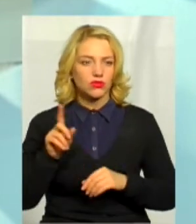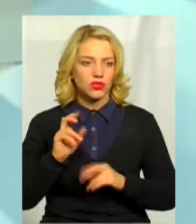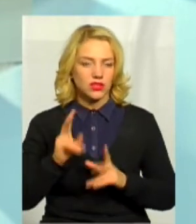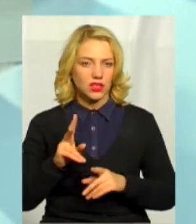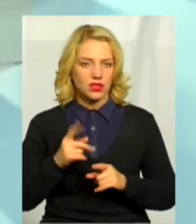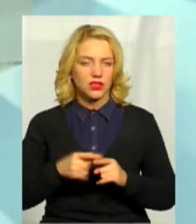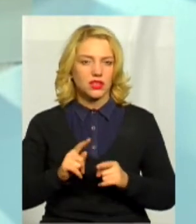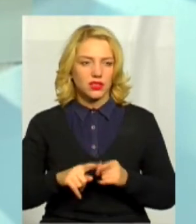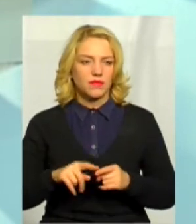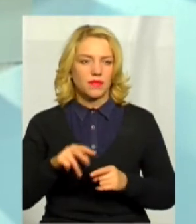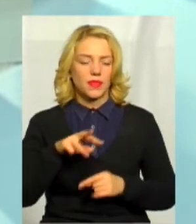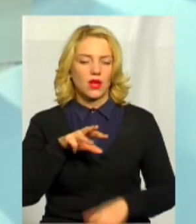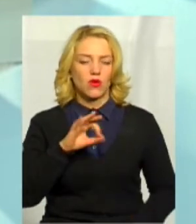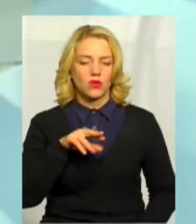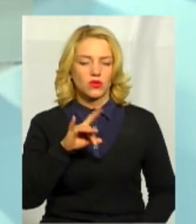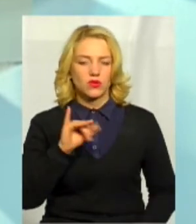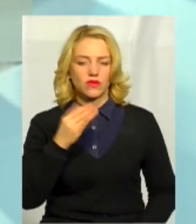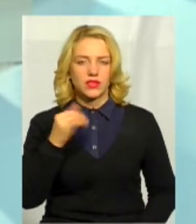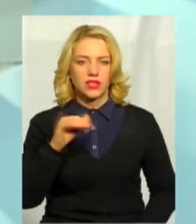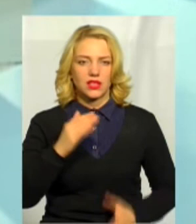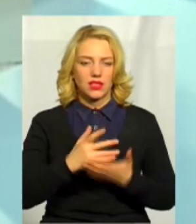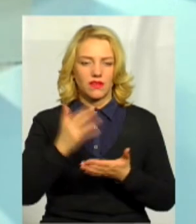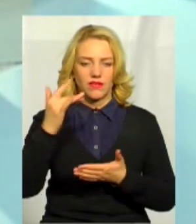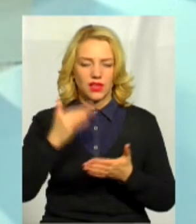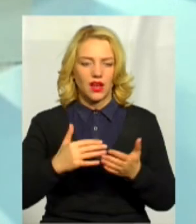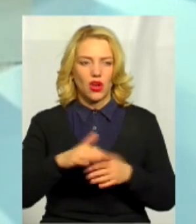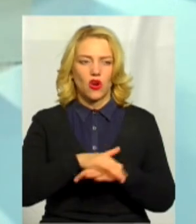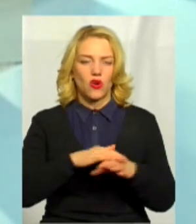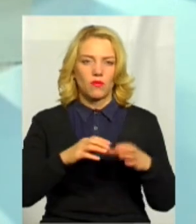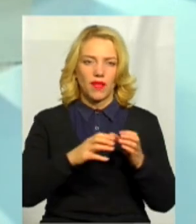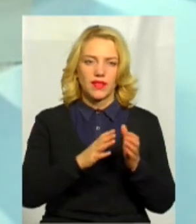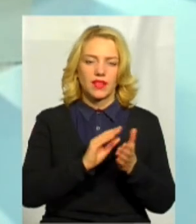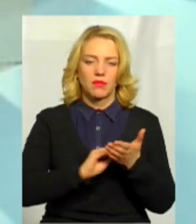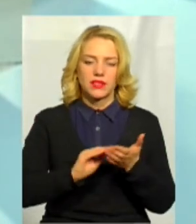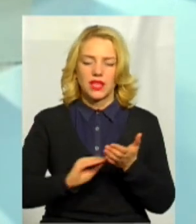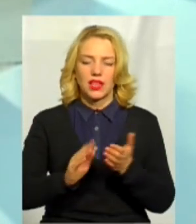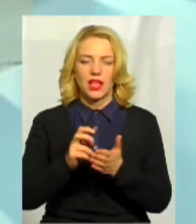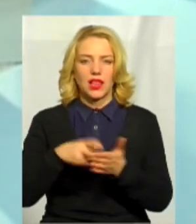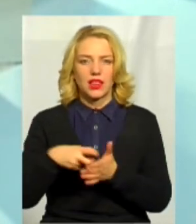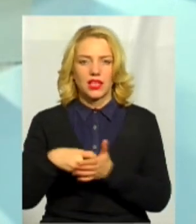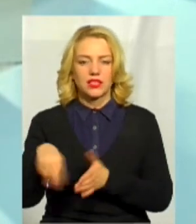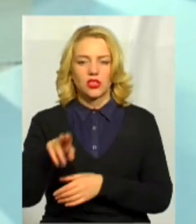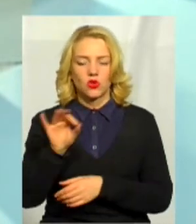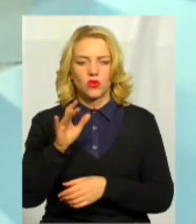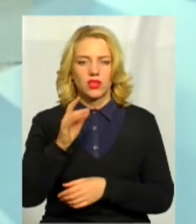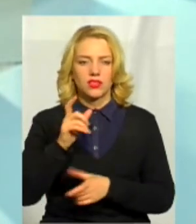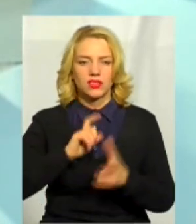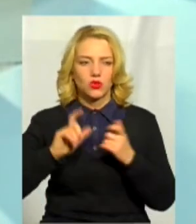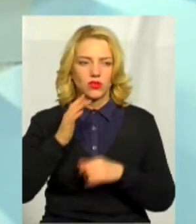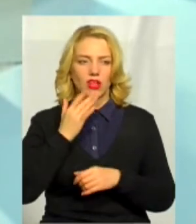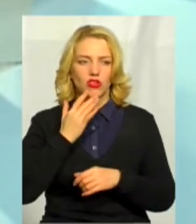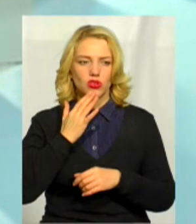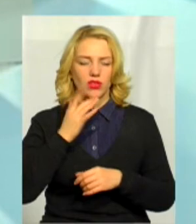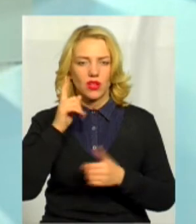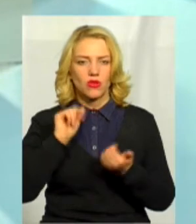як не крути, але Островський є в рекомендаційних списках, громада написала лист до Інституту національної пам'яті